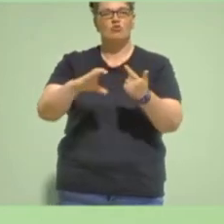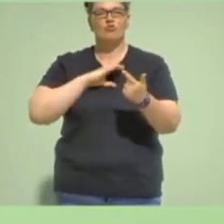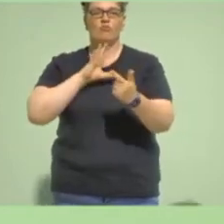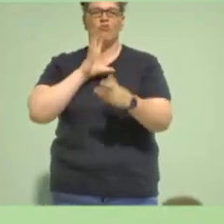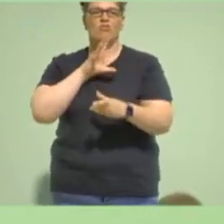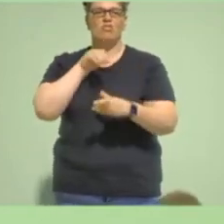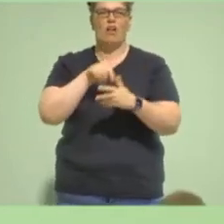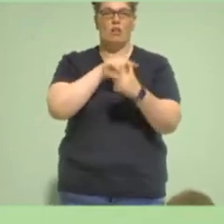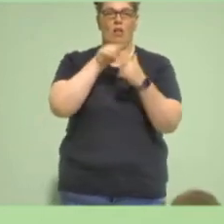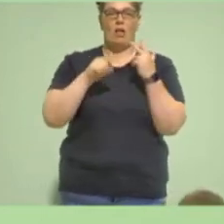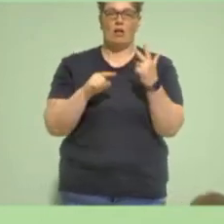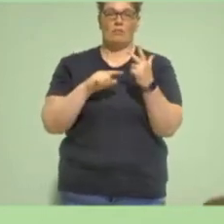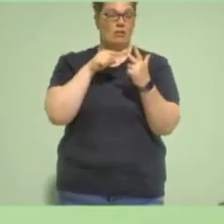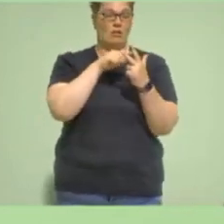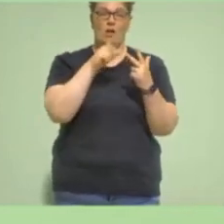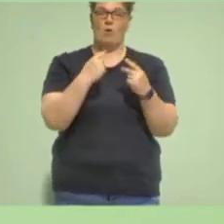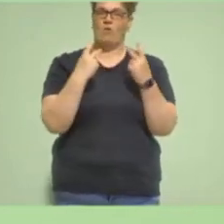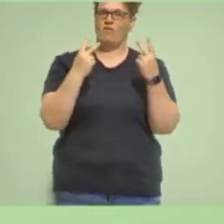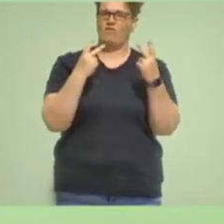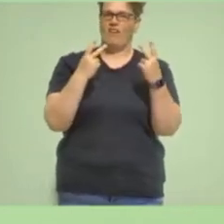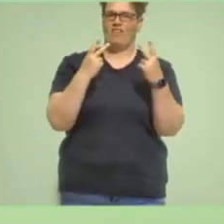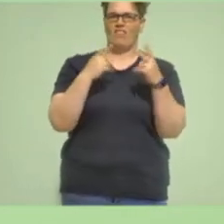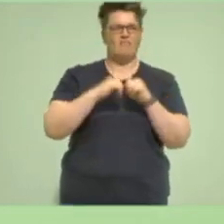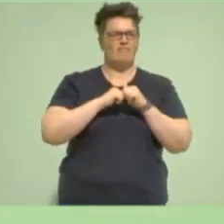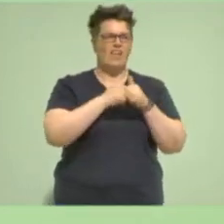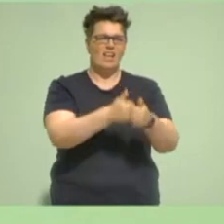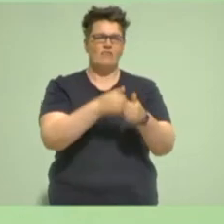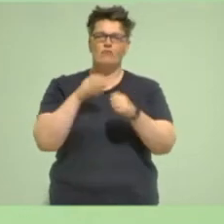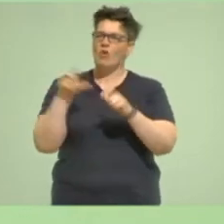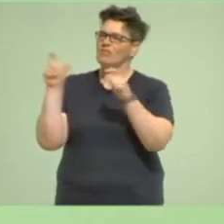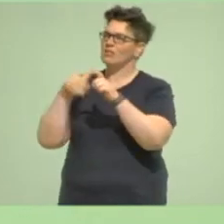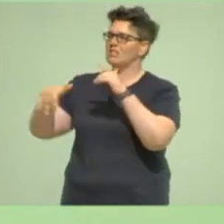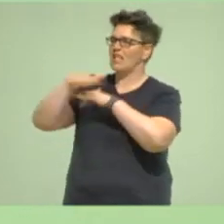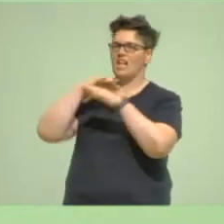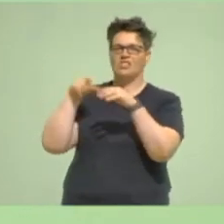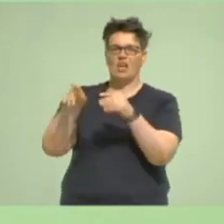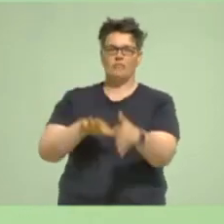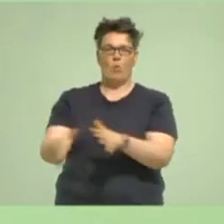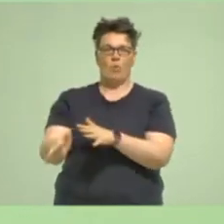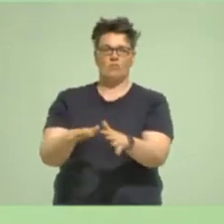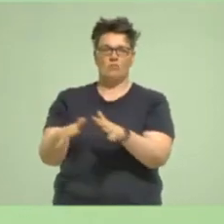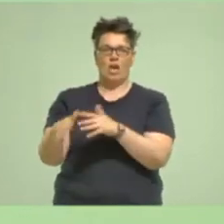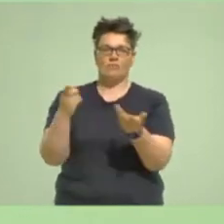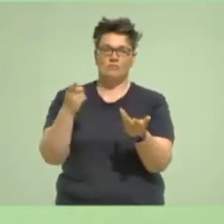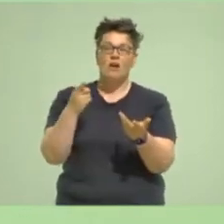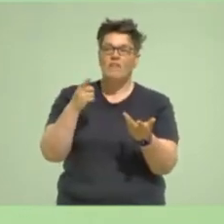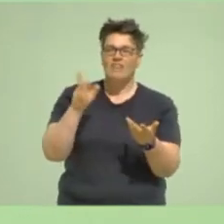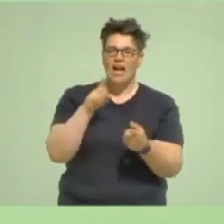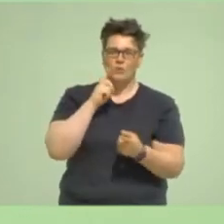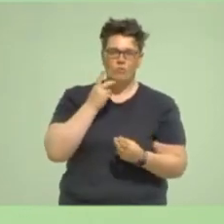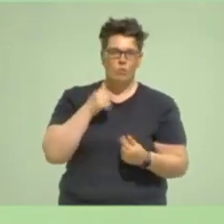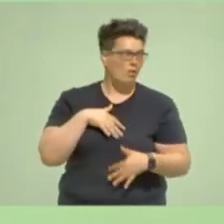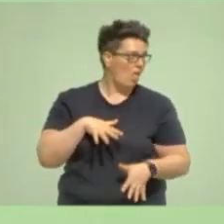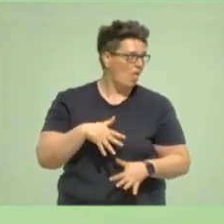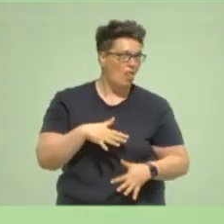hilft eben auch Unsicherheiten, die in der Gesellschaft ja da sind. Ob sie gefühlte Unsicherheiten sind oder nicht,